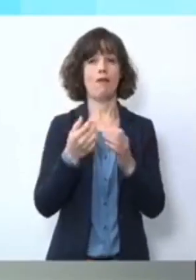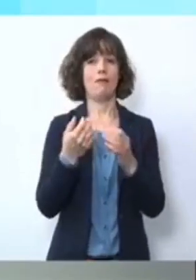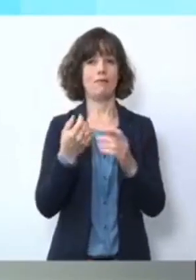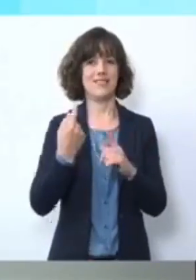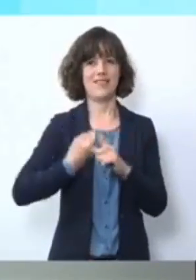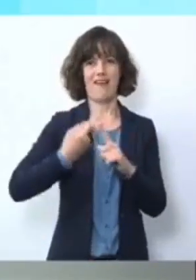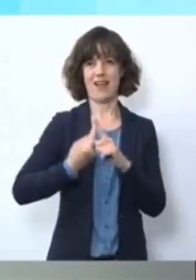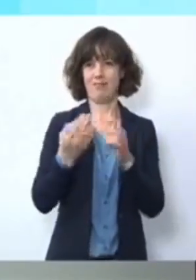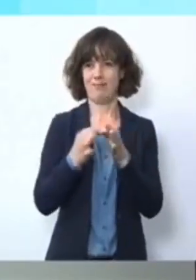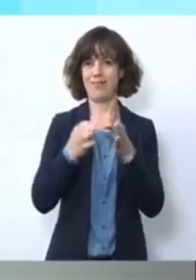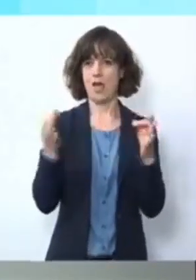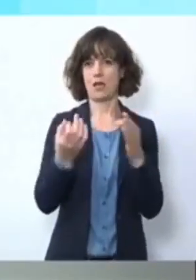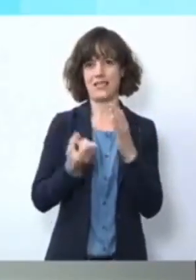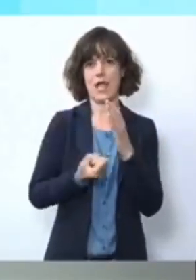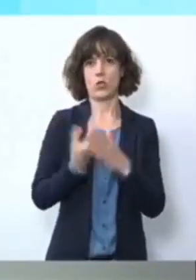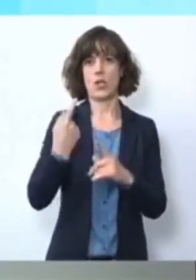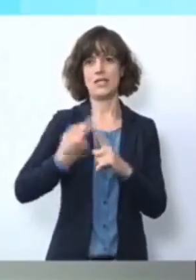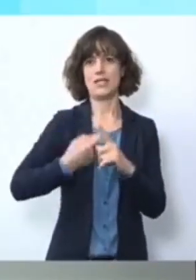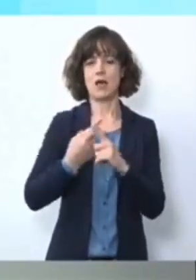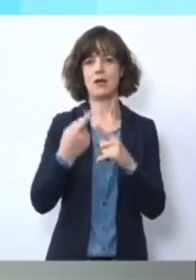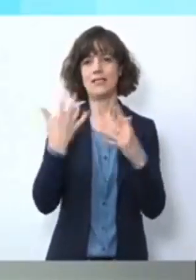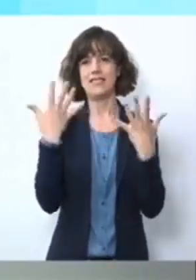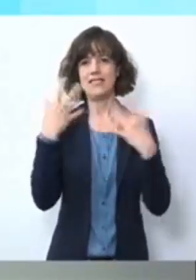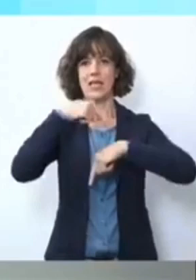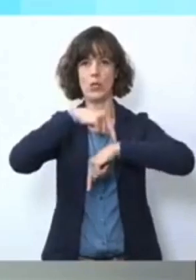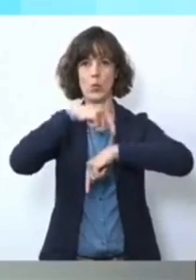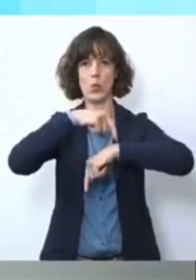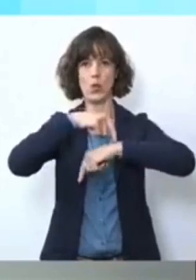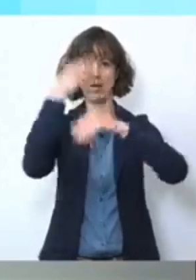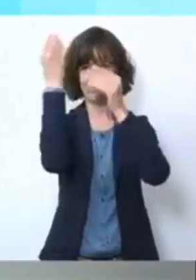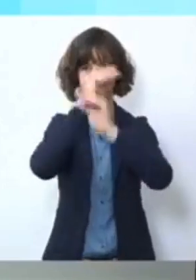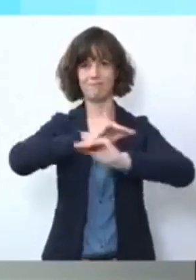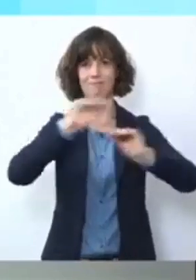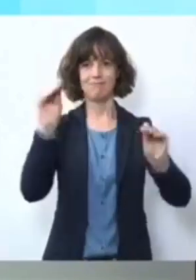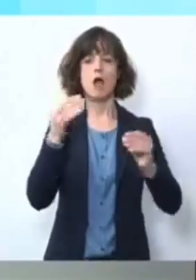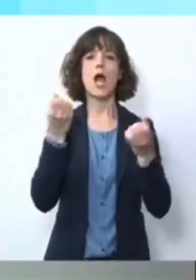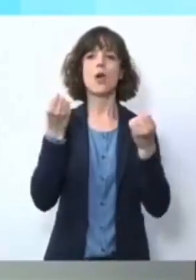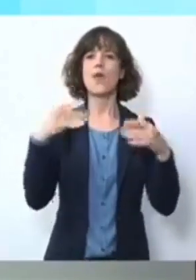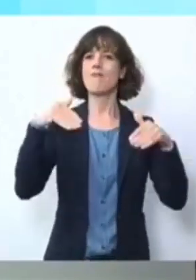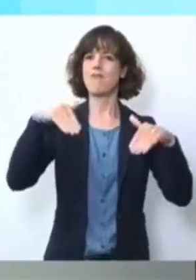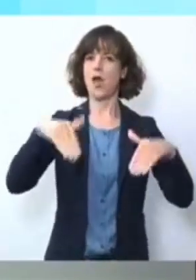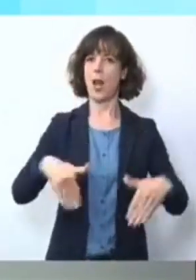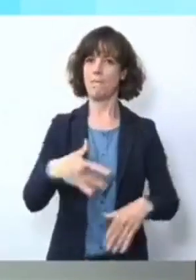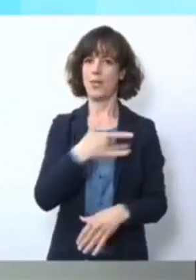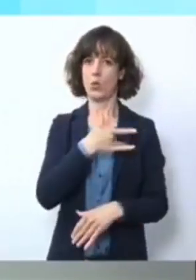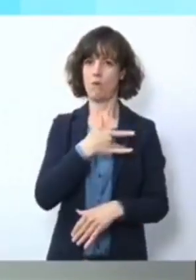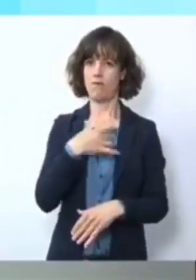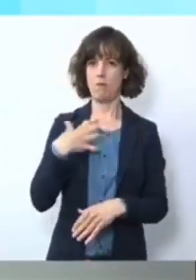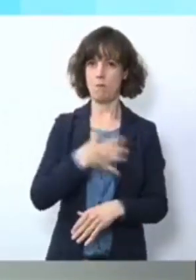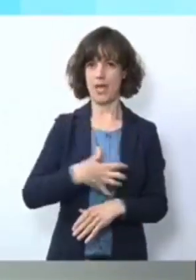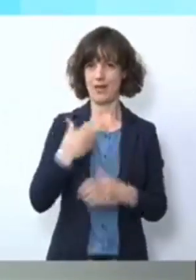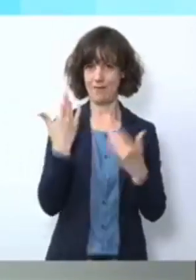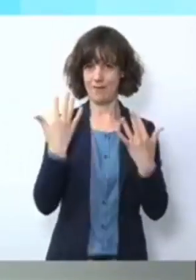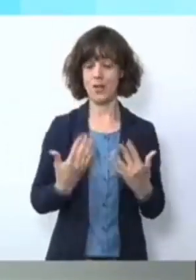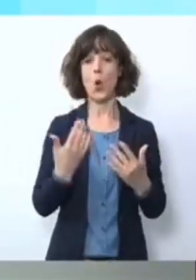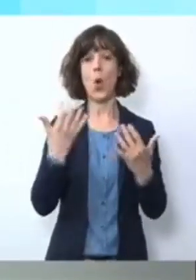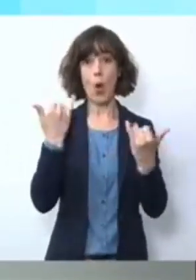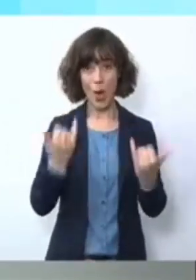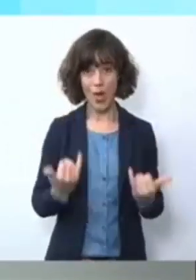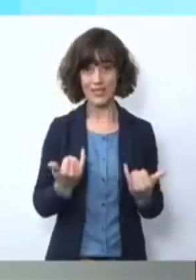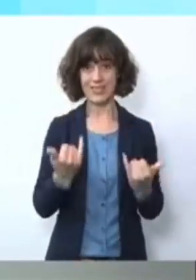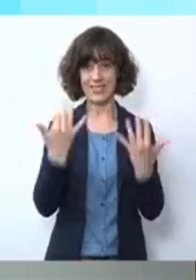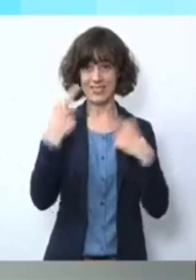sogenannten Zehn-Uhr-Zahlen Ihnen hier auch vermitteln, wie viele Fälle haben wir denn gerade in Bayern. Es sind heute